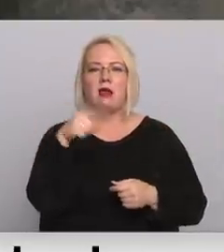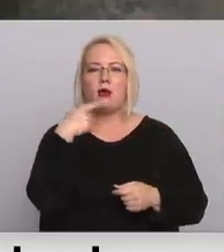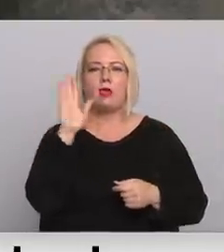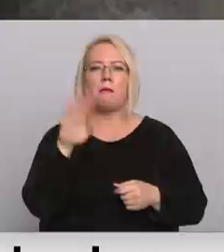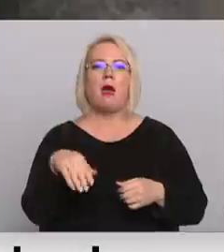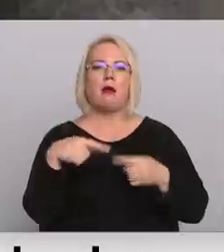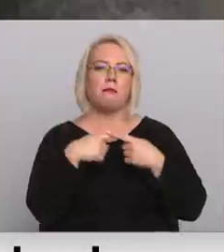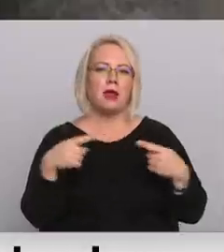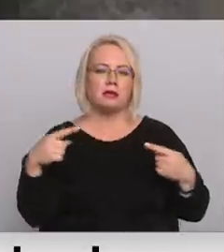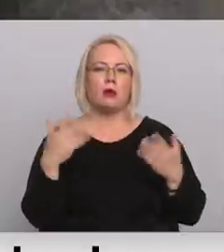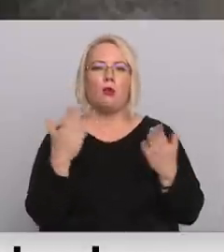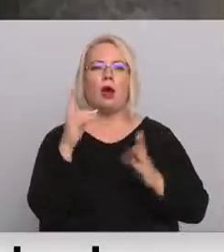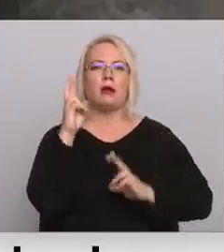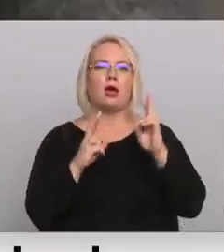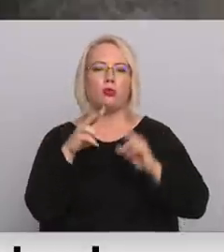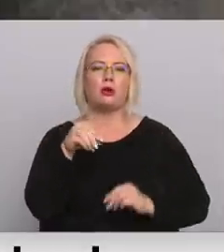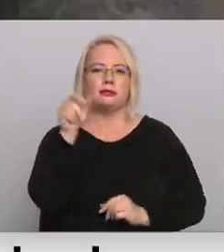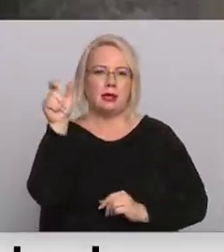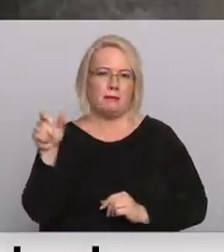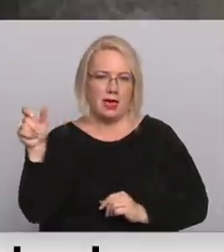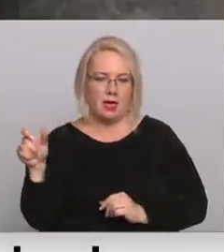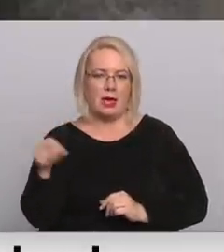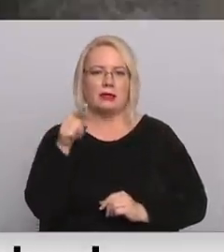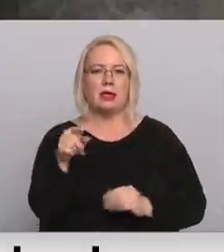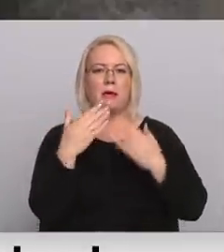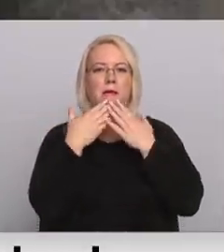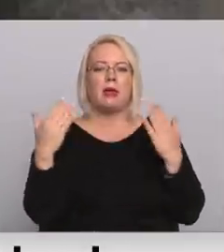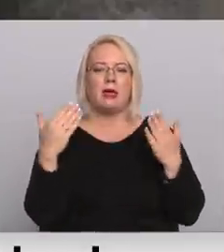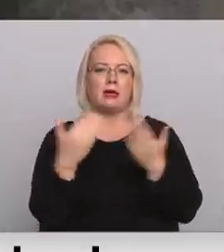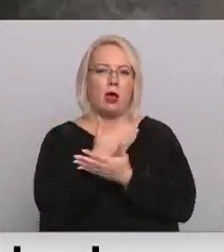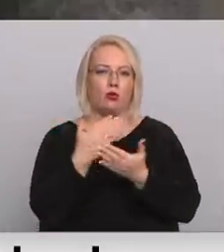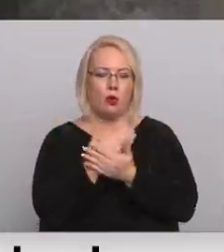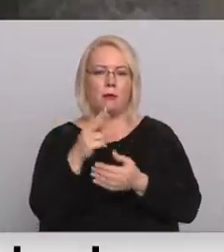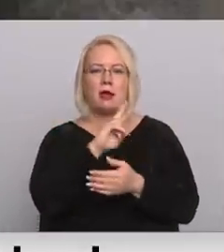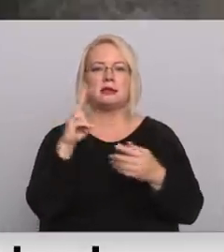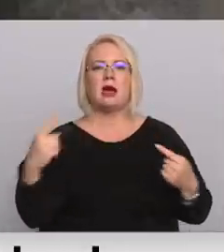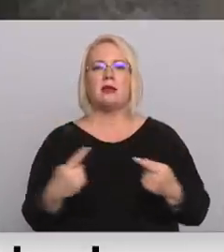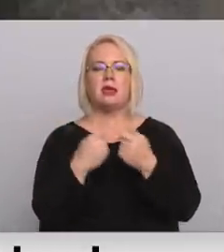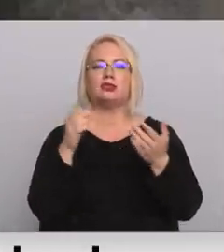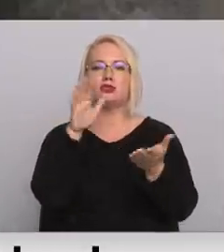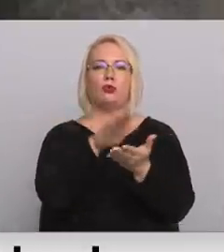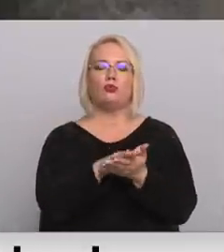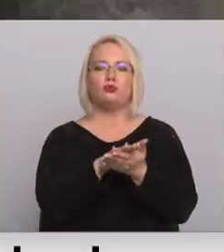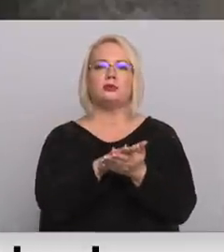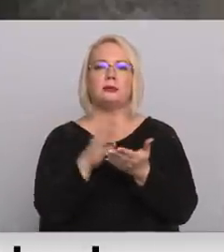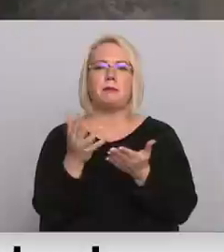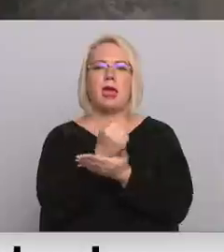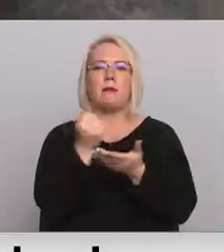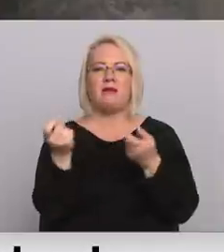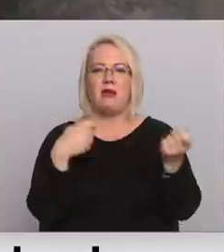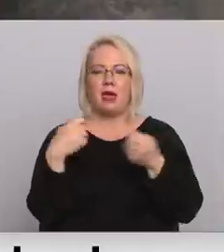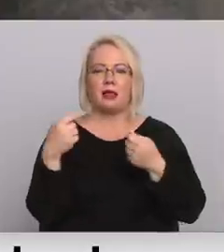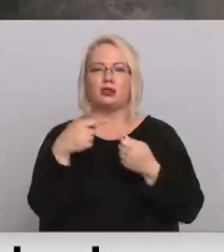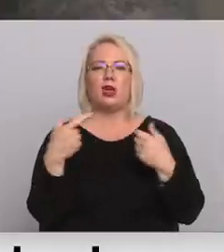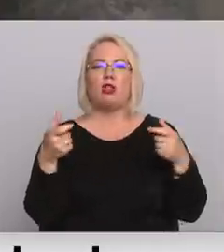precēm, ko ražo Latvijas zemnieki. Tie ir tie pēdējie jauni tieviši, kas attiecas uz pieejamiem veikaliem šī